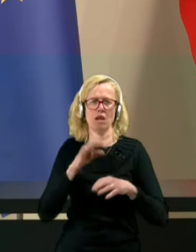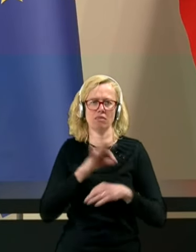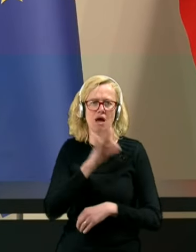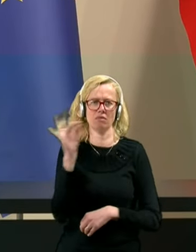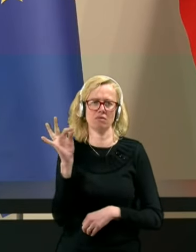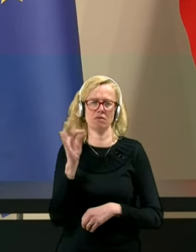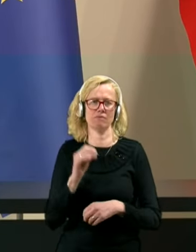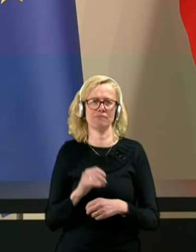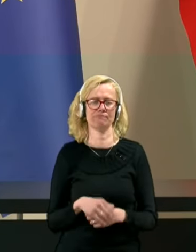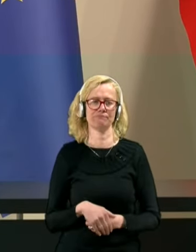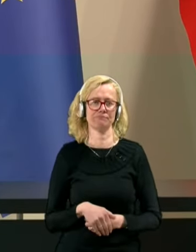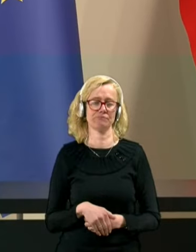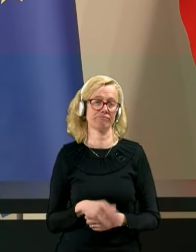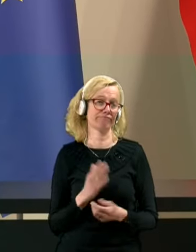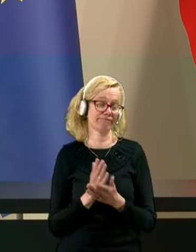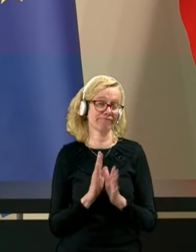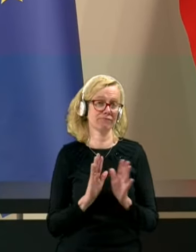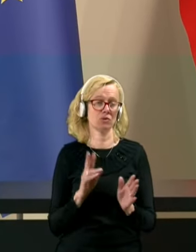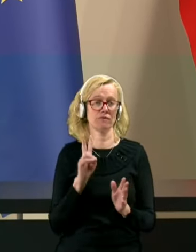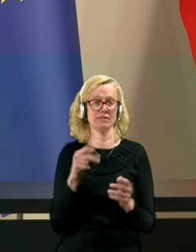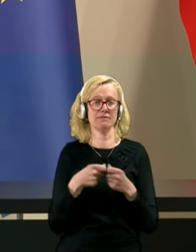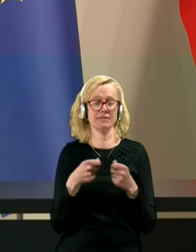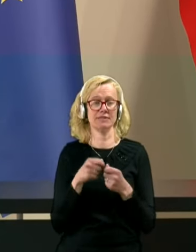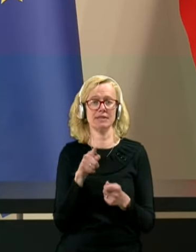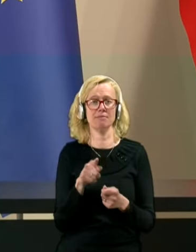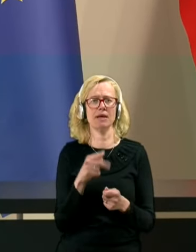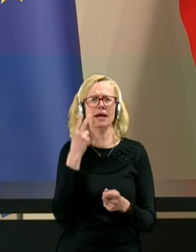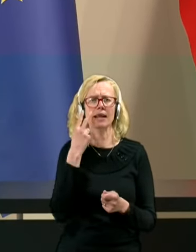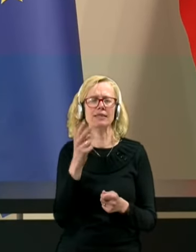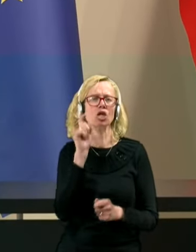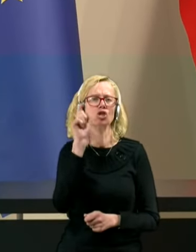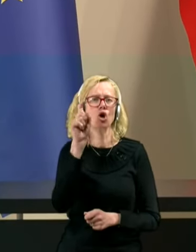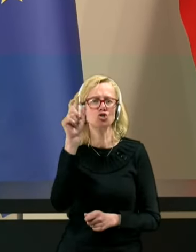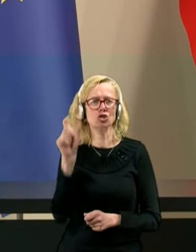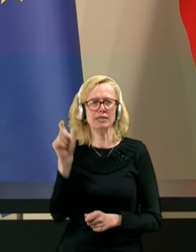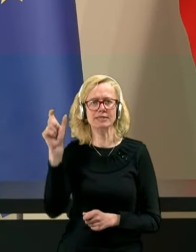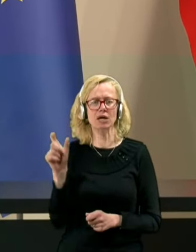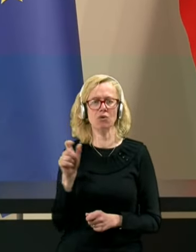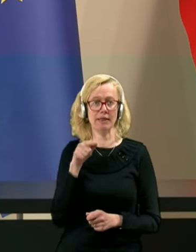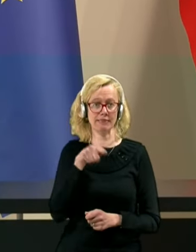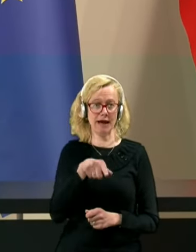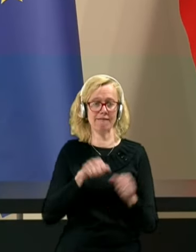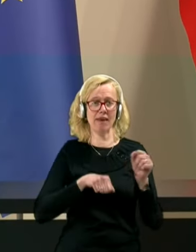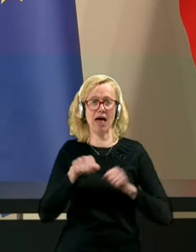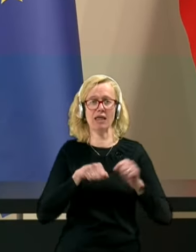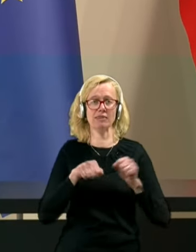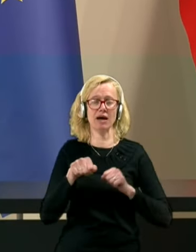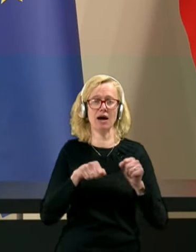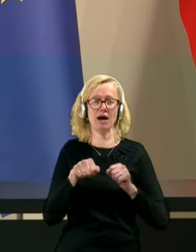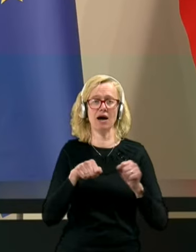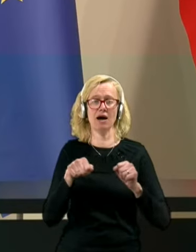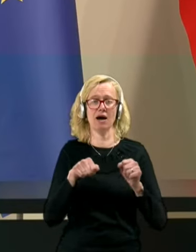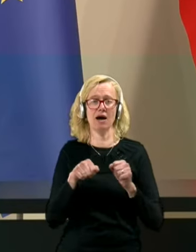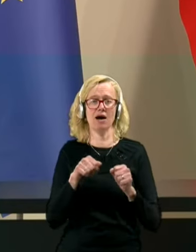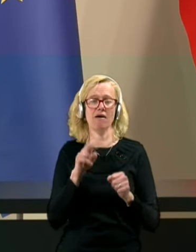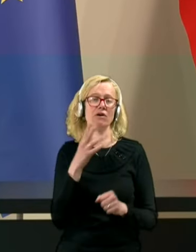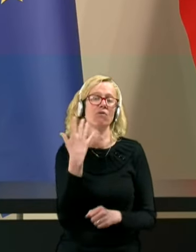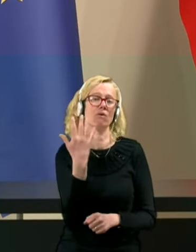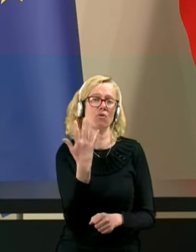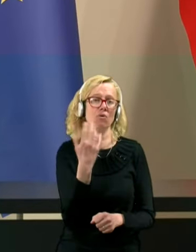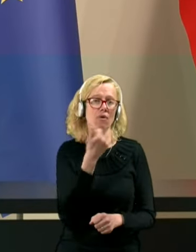Toliko v zvezi s tem, kaj se tiče tožilcev, ta vlada je v roku